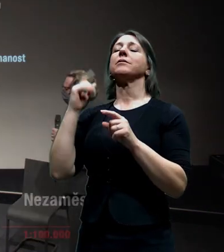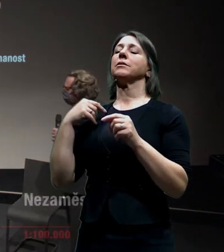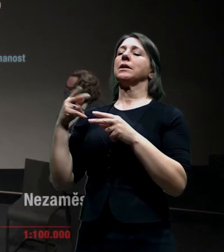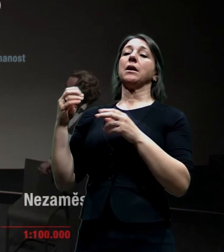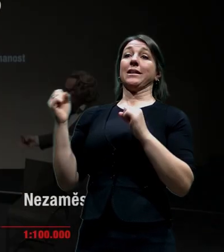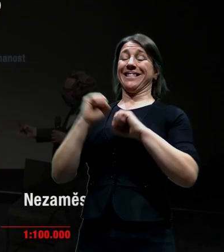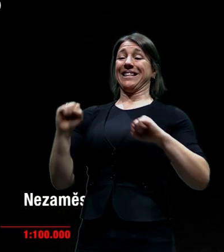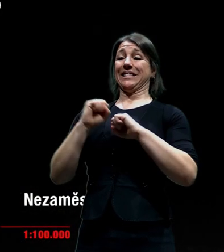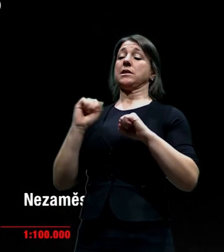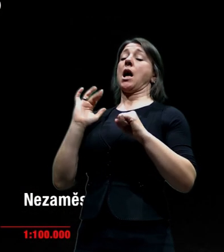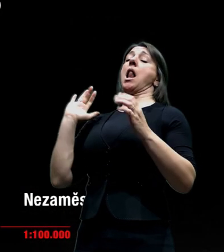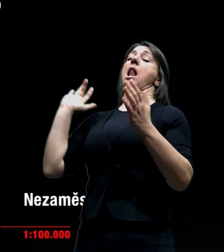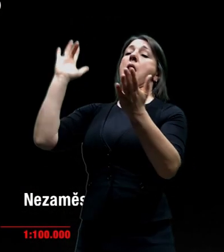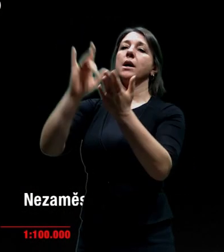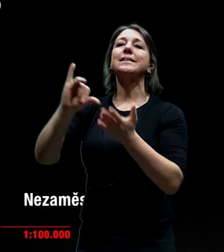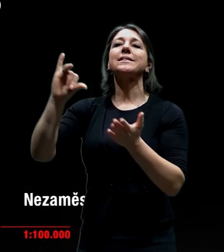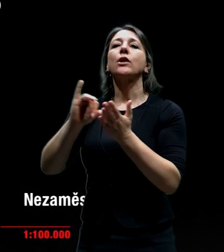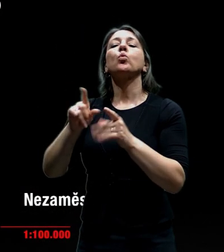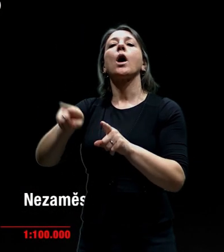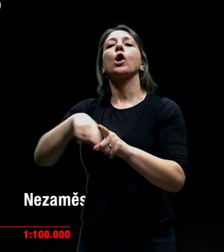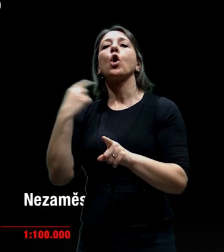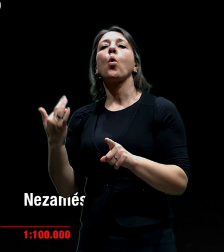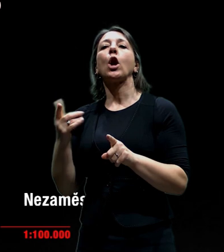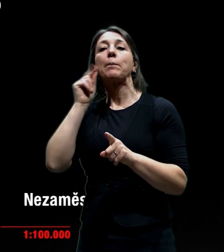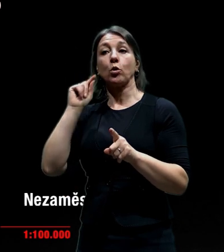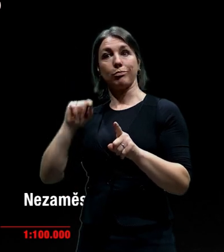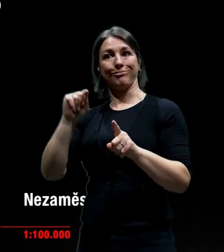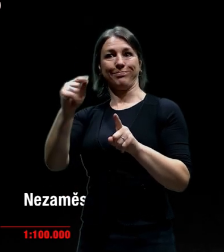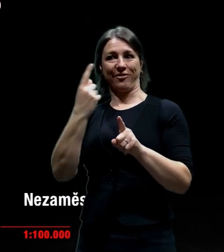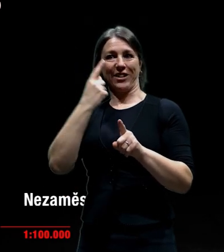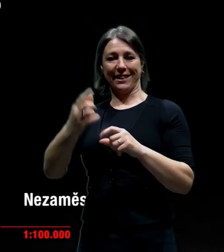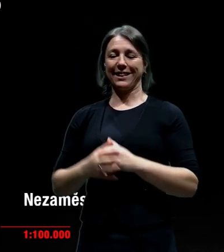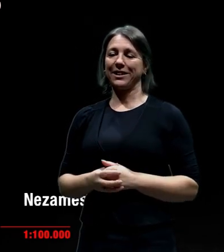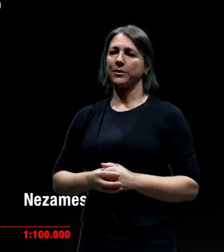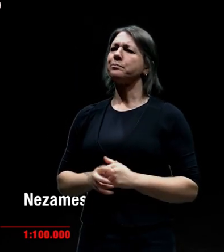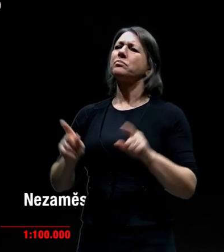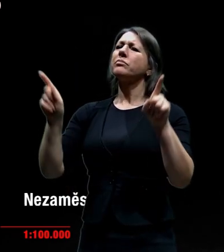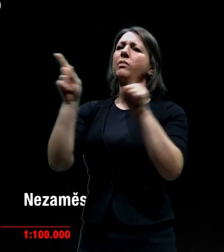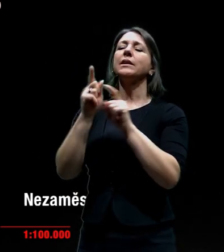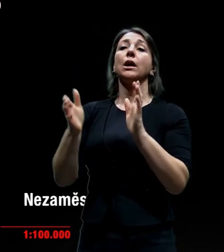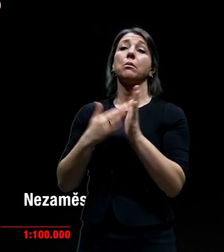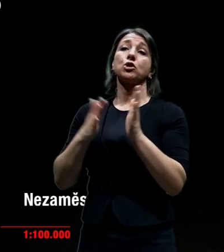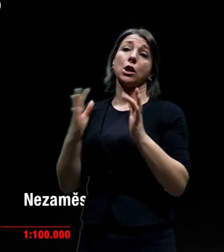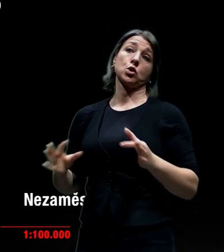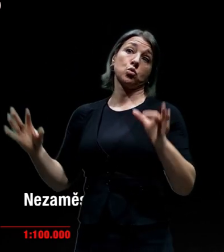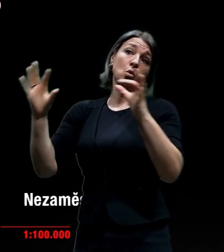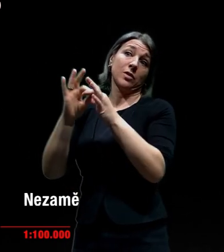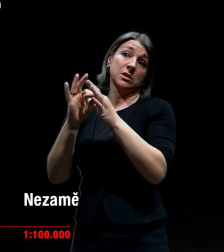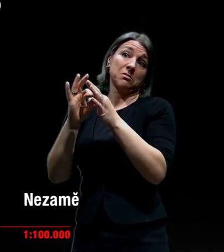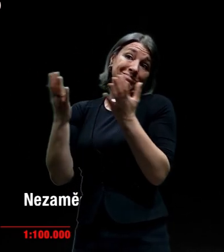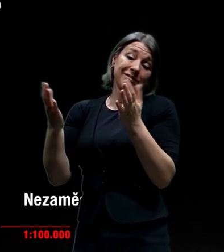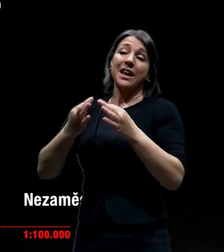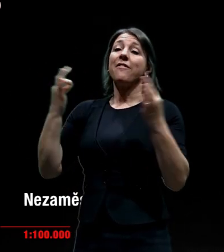má to jasnou vazbu třeba na nezaměstnanost v tom